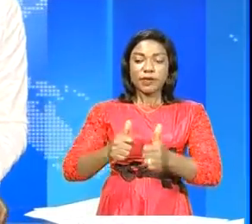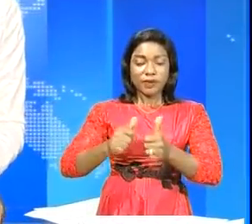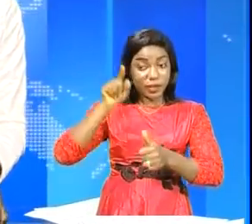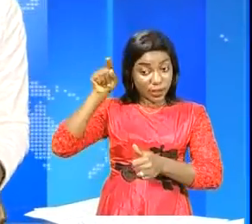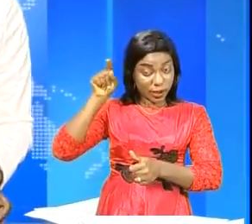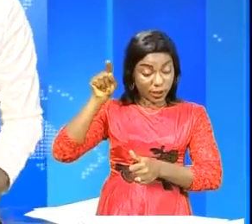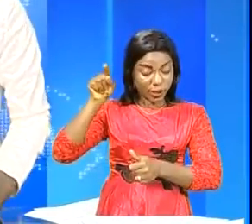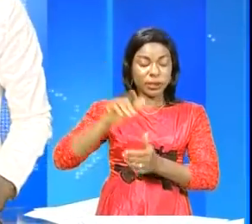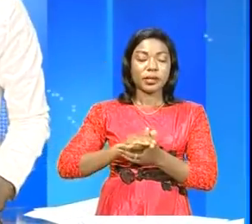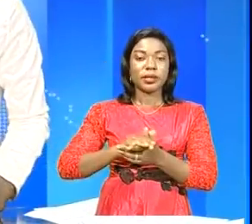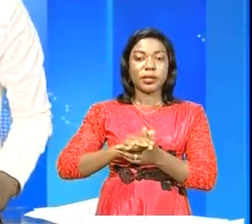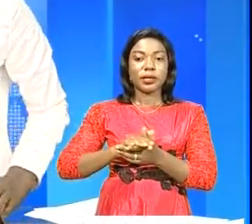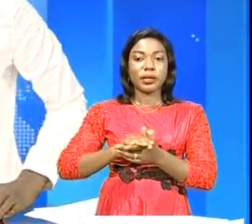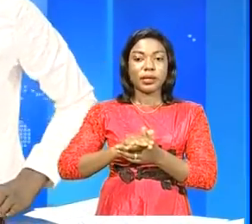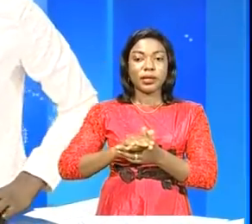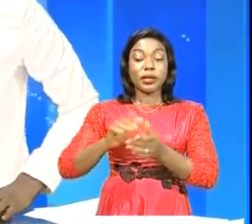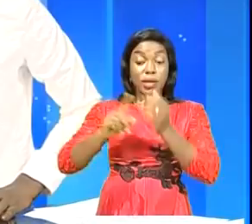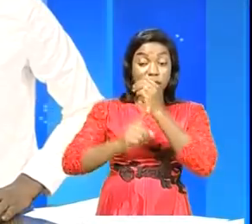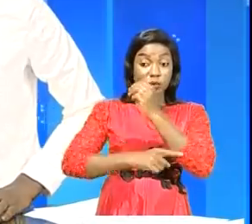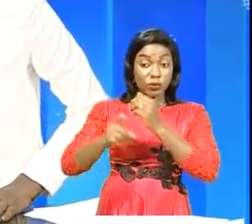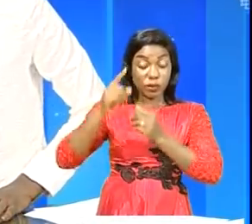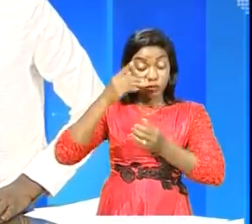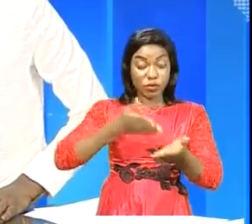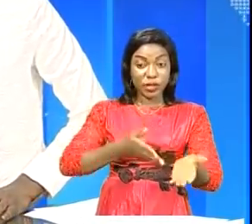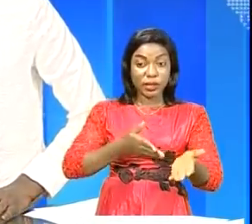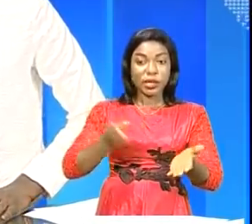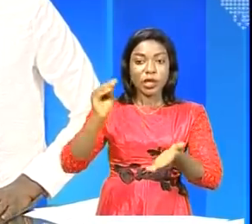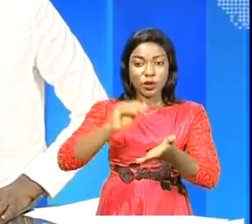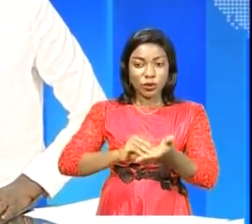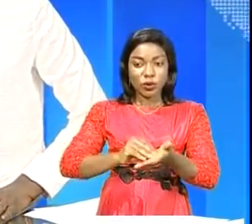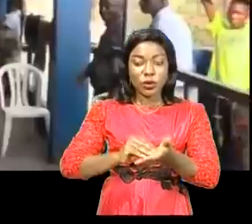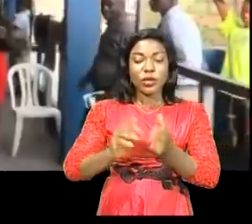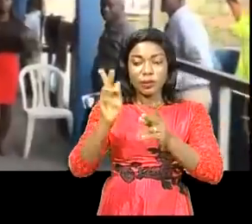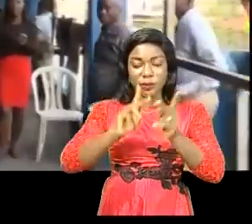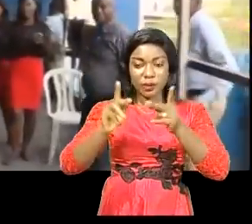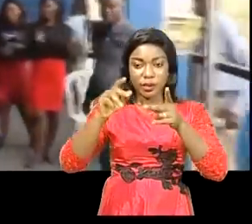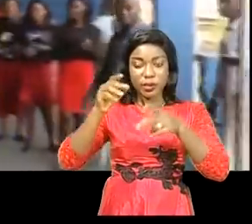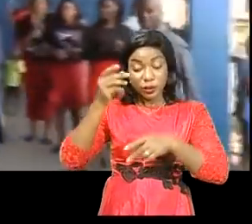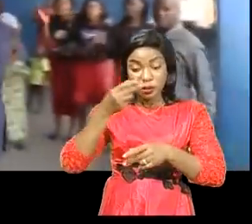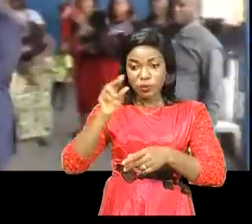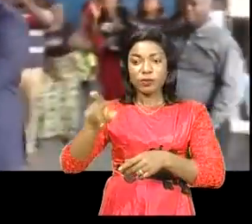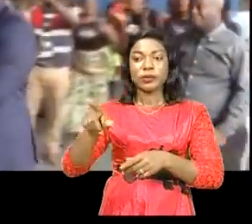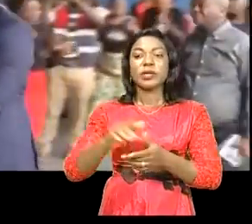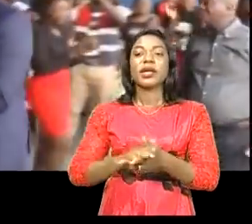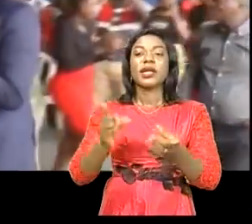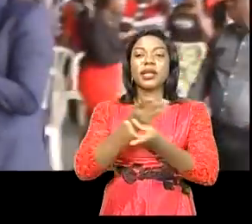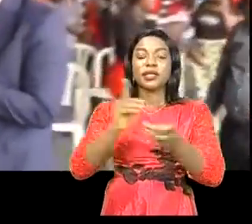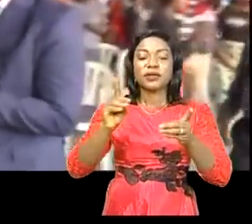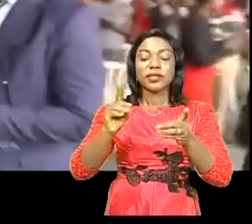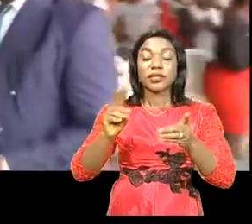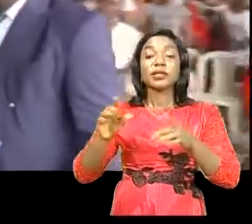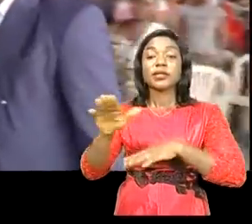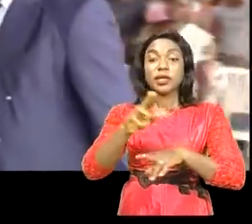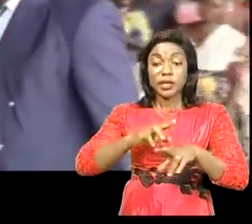coins de la capitale du pays pour réconforter les sinistrés de Goma. Délévérance de la nation, le député